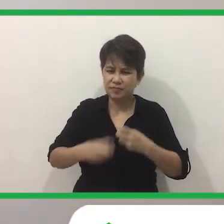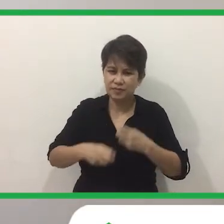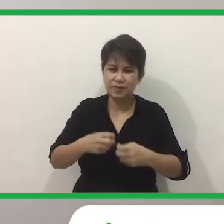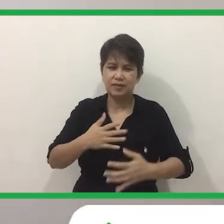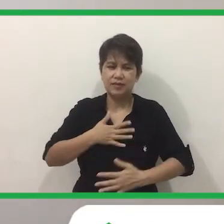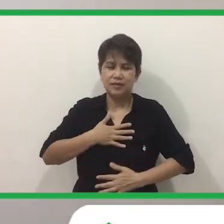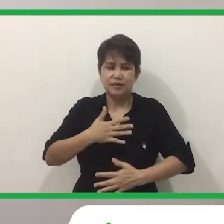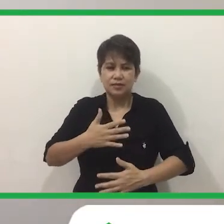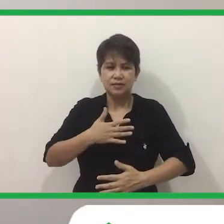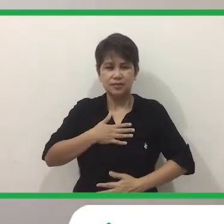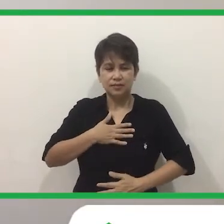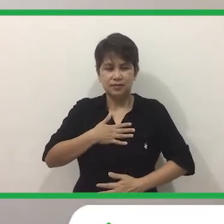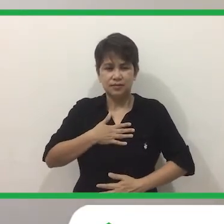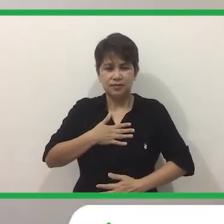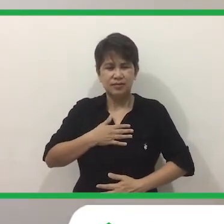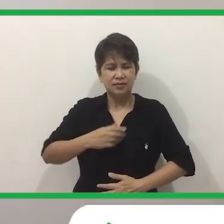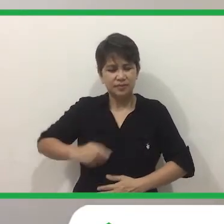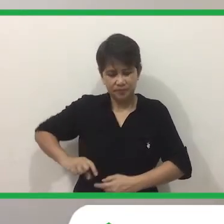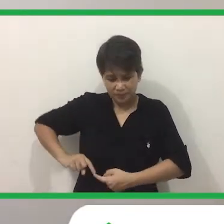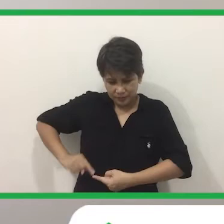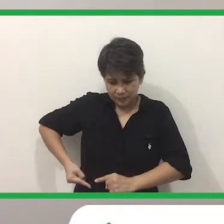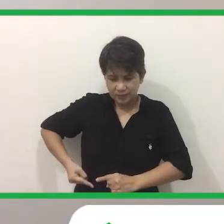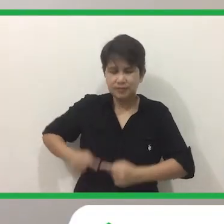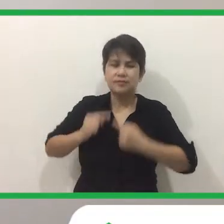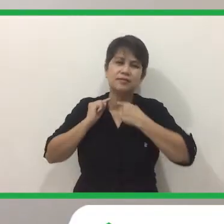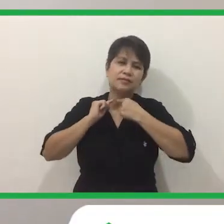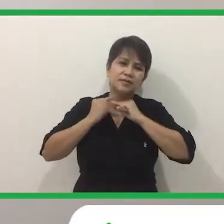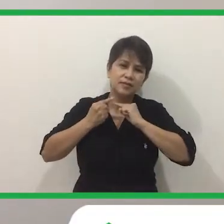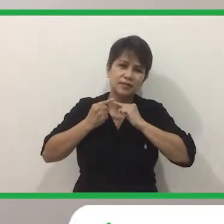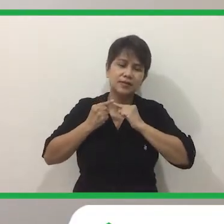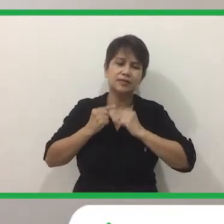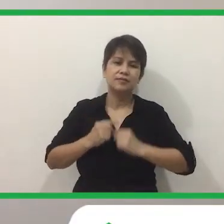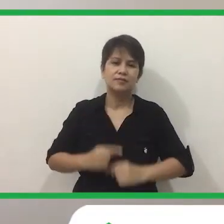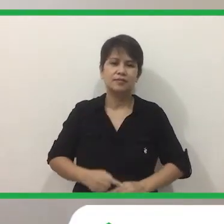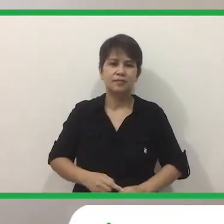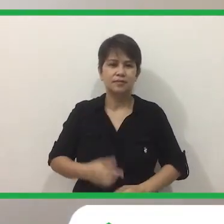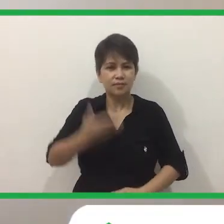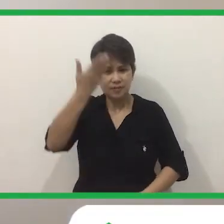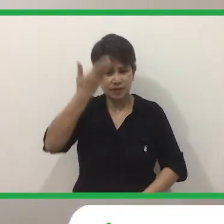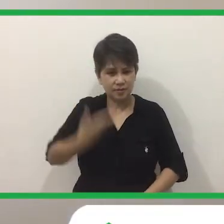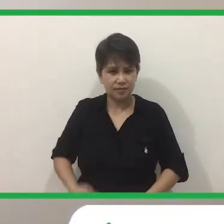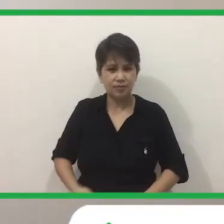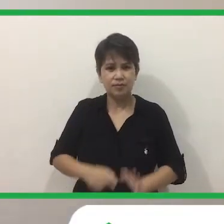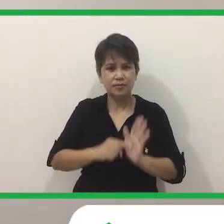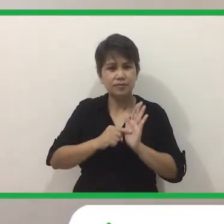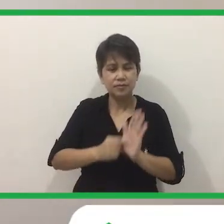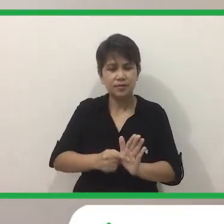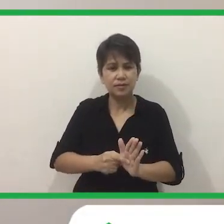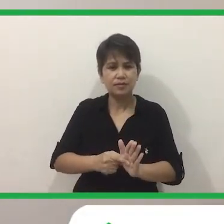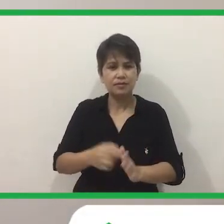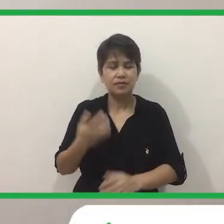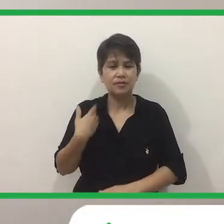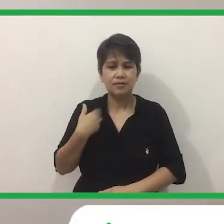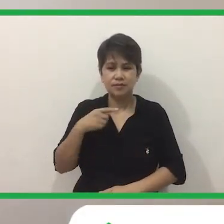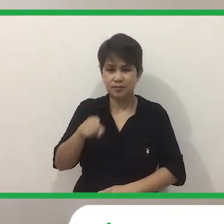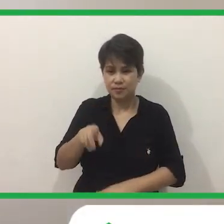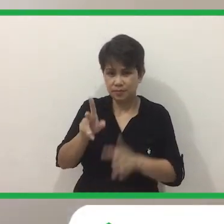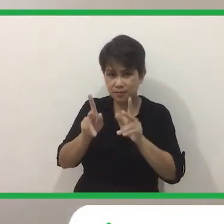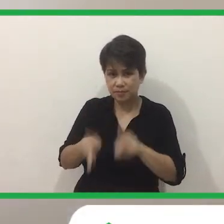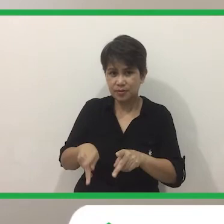Huminga Yung Iba Naman Ay May Masakit Din Ang Tiyan At Lalamunan Ito Yung Mga Sintomas Ng